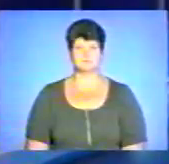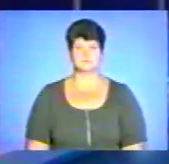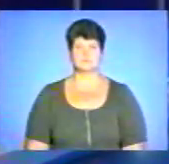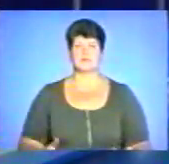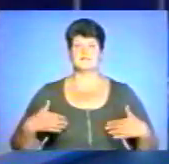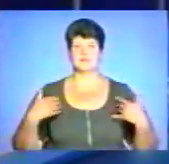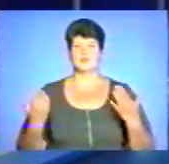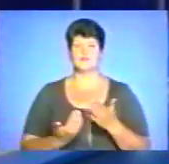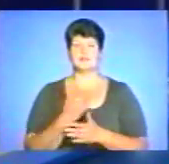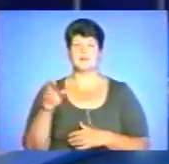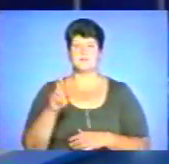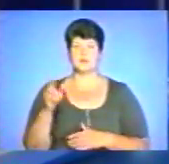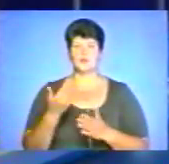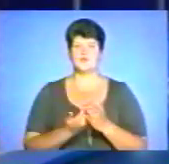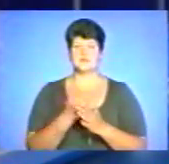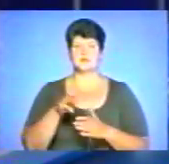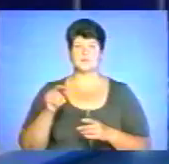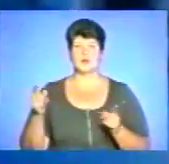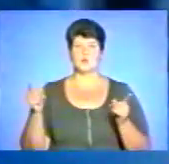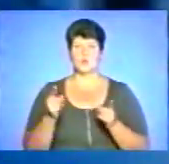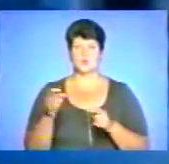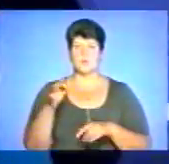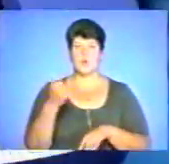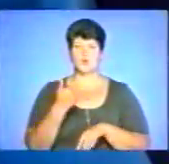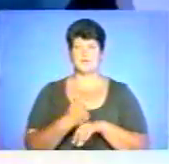Вітаю, новини п'ятинці у віцях ТТБ, коротко про головне.